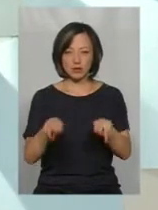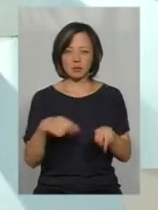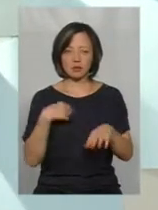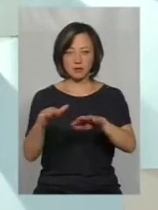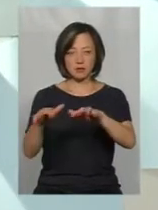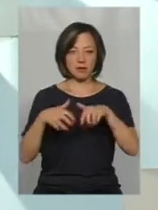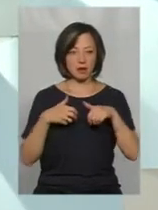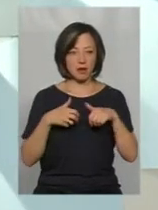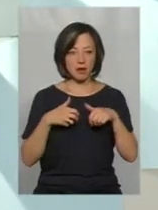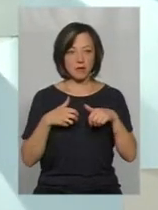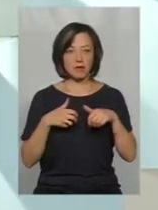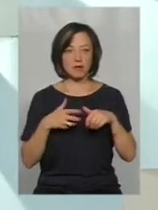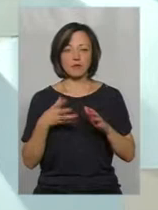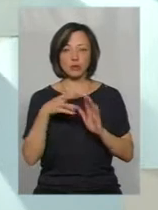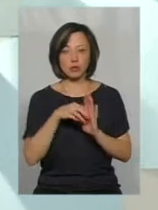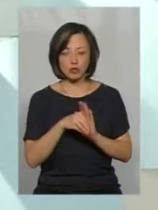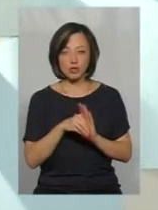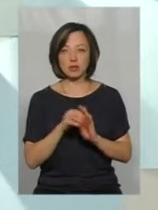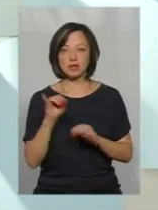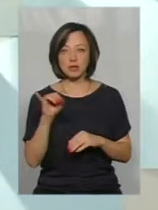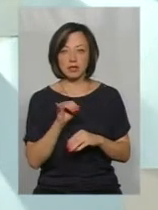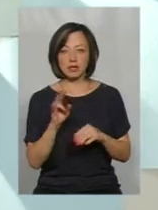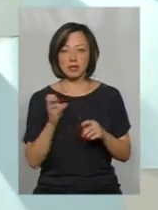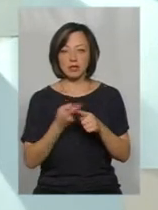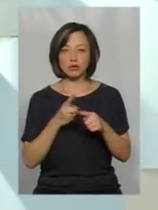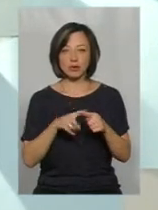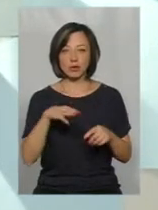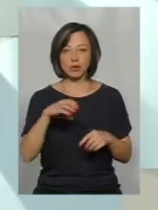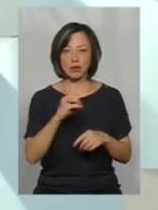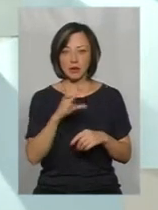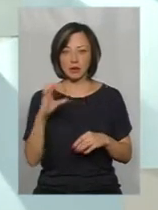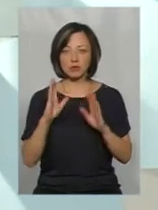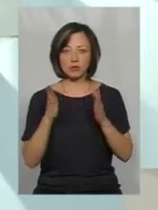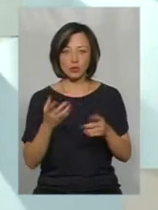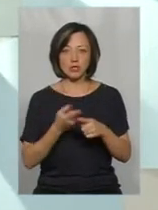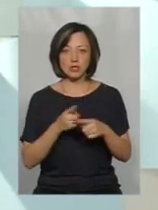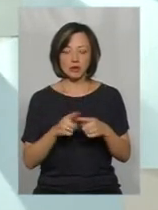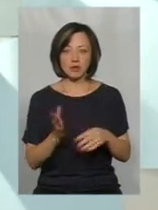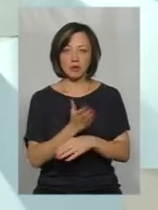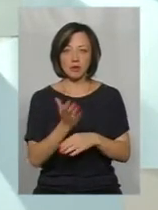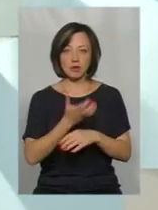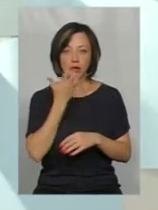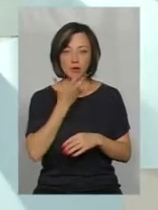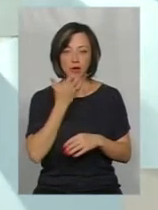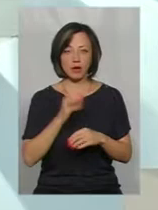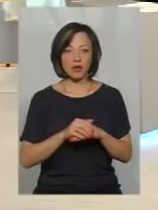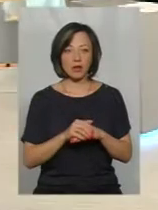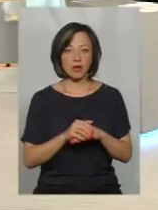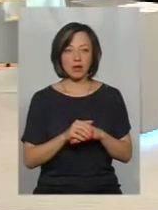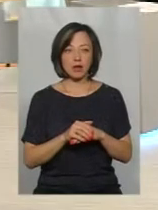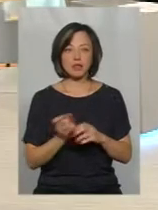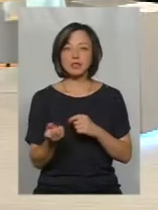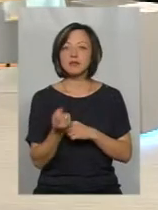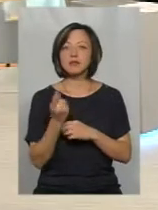забираємо якраз в тому числі і на цю ТЕС, яка буде з них виробляти тепло. Я перепрошую, а звідки